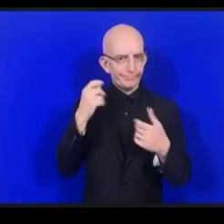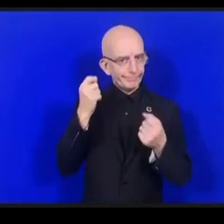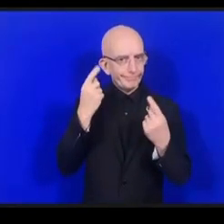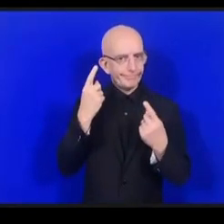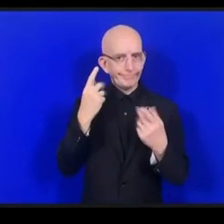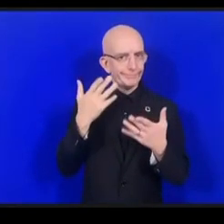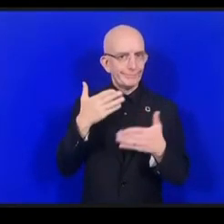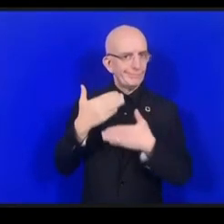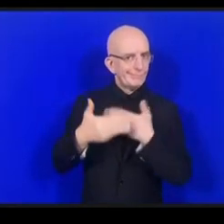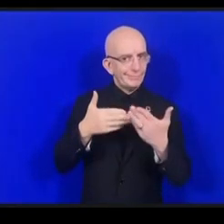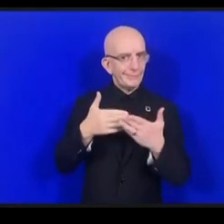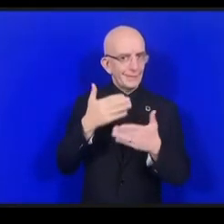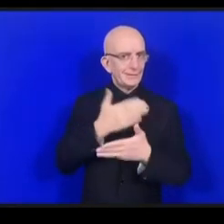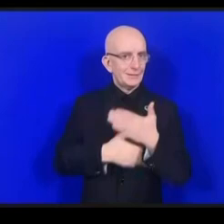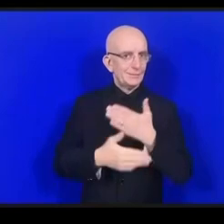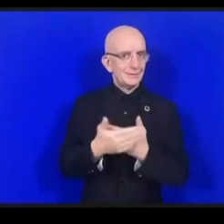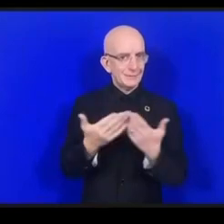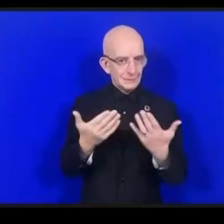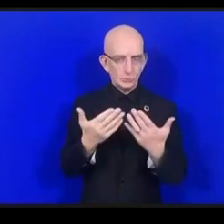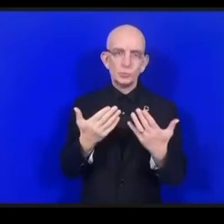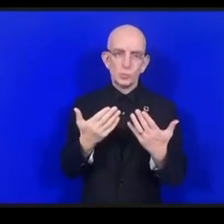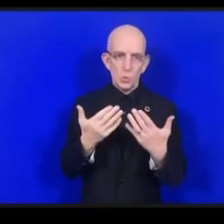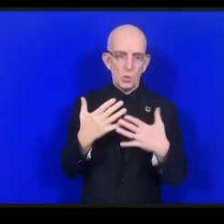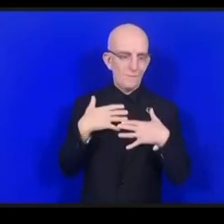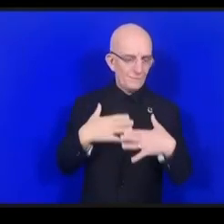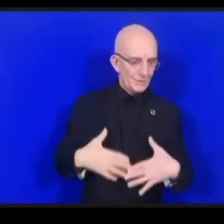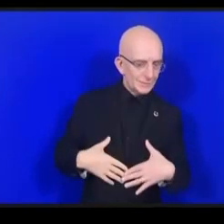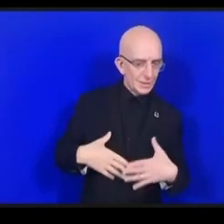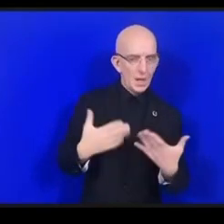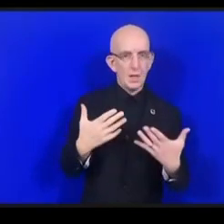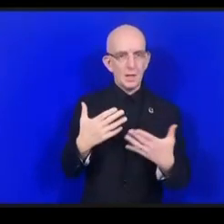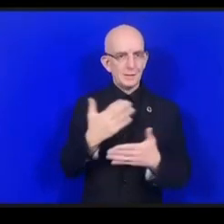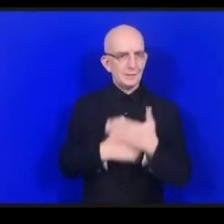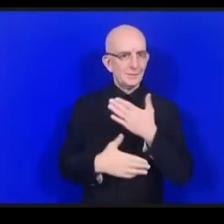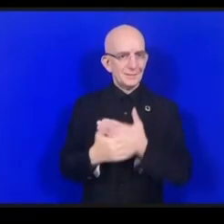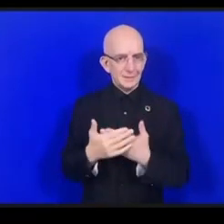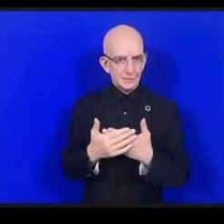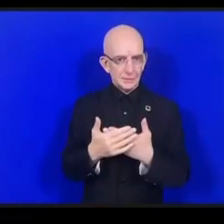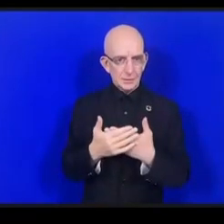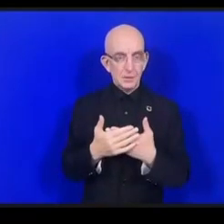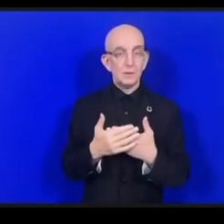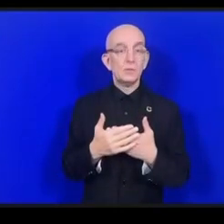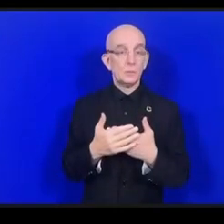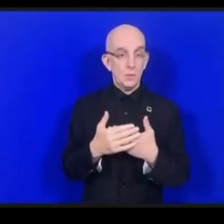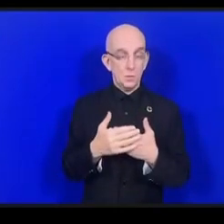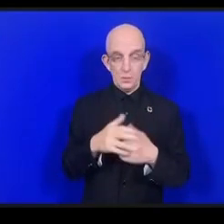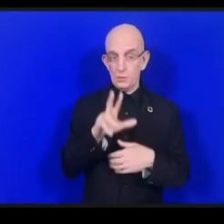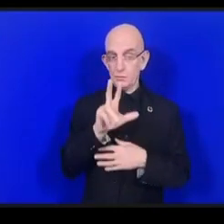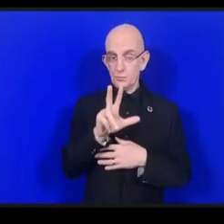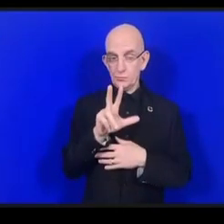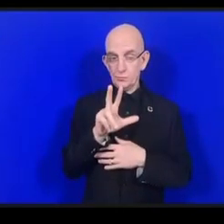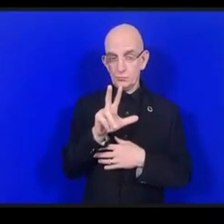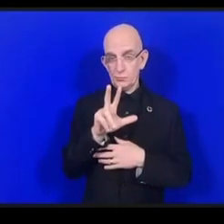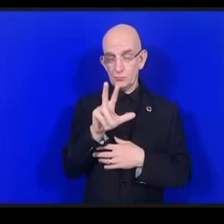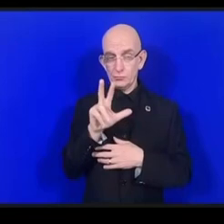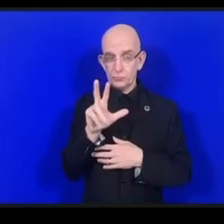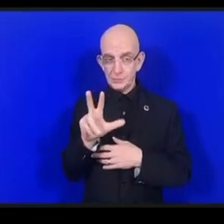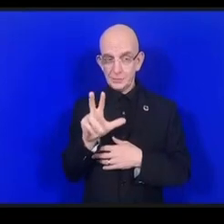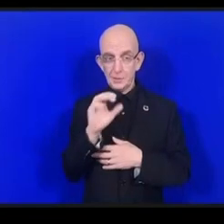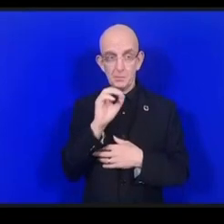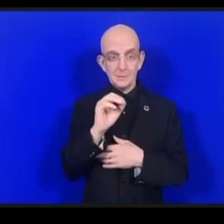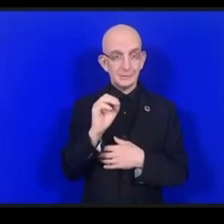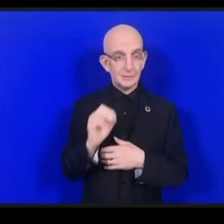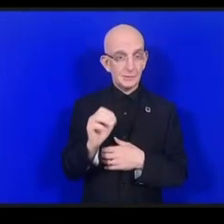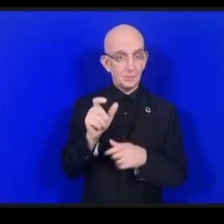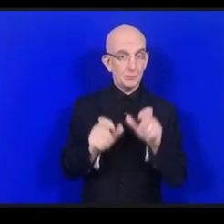أن ثلثة سكان اليابان هم من المتقدمين في